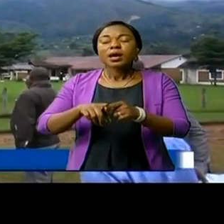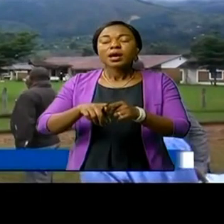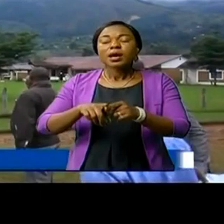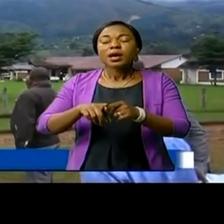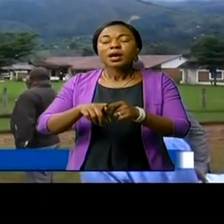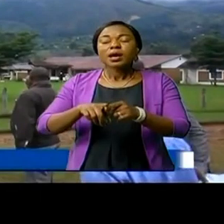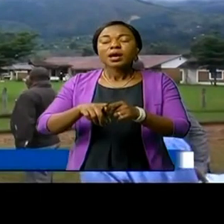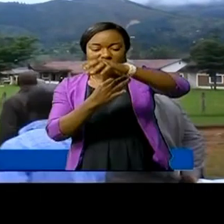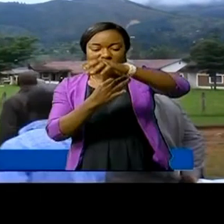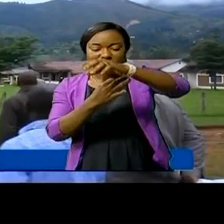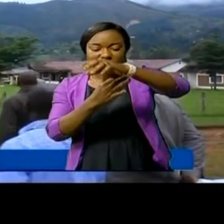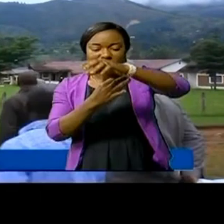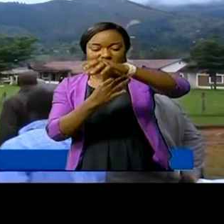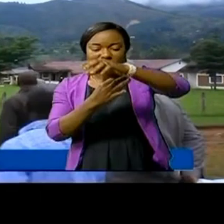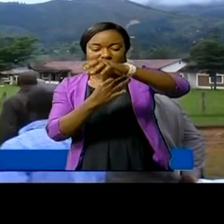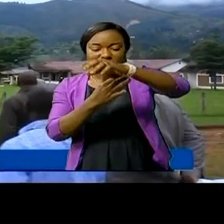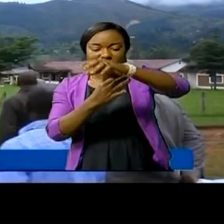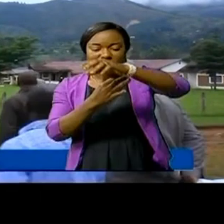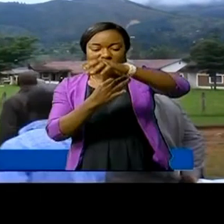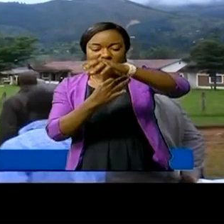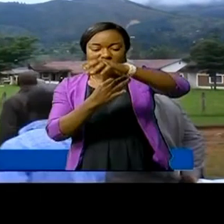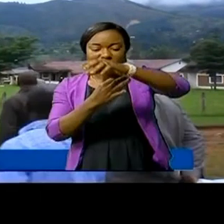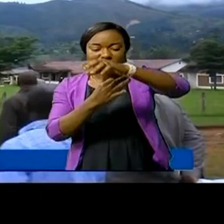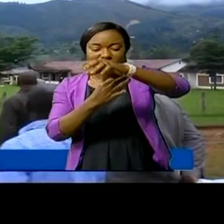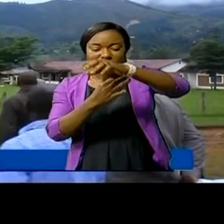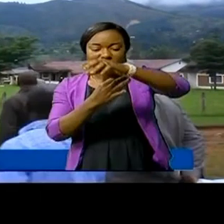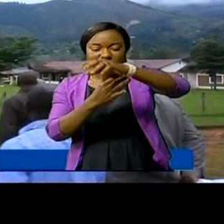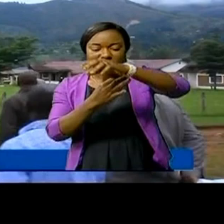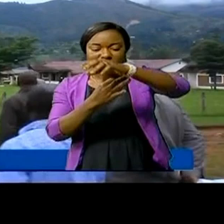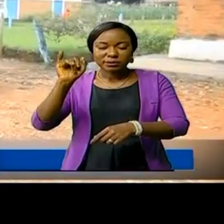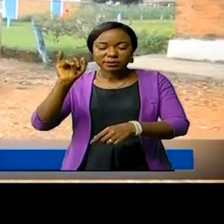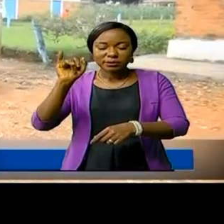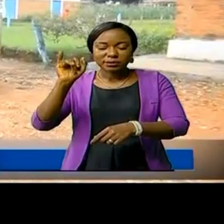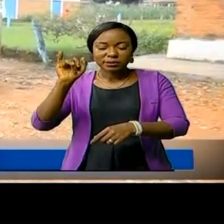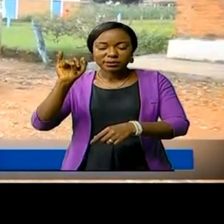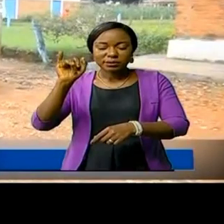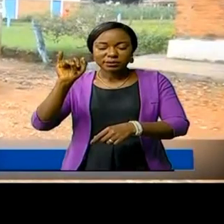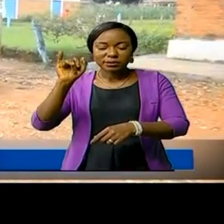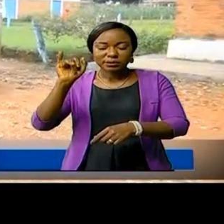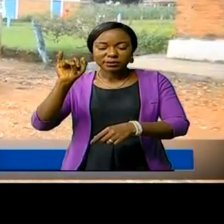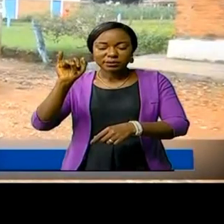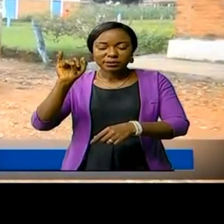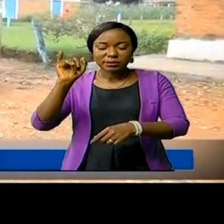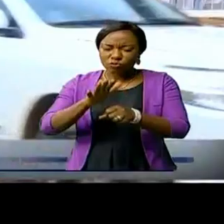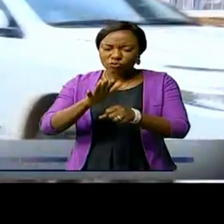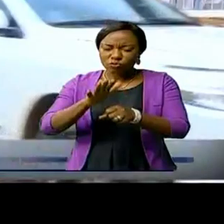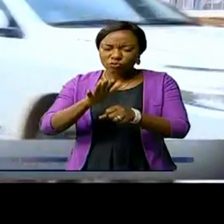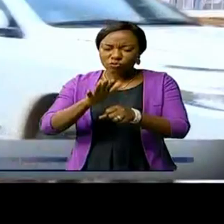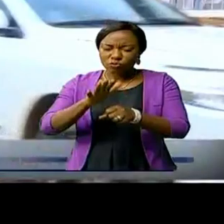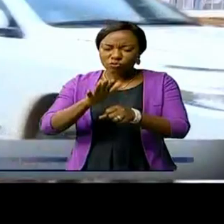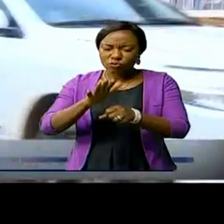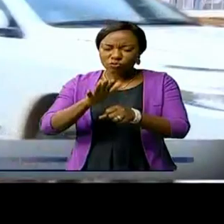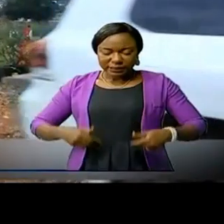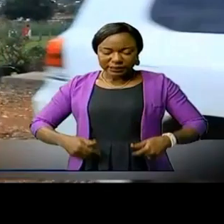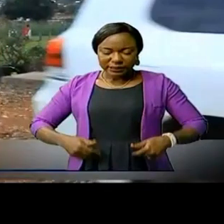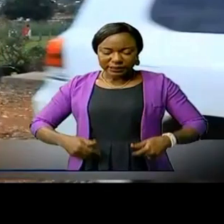fondation Tchocola Cantintima intervient dans plusieurs domaines prioritaires, entre autres, la santé et l'éducation.